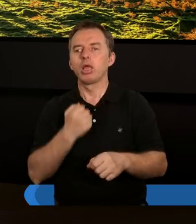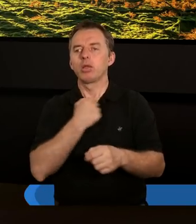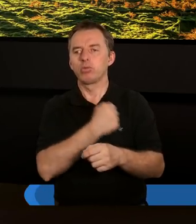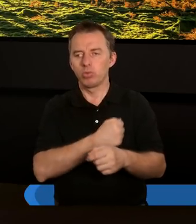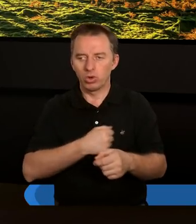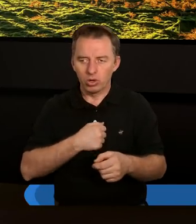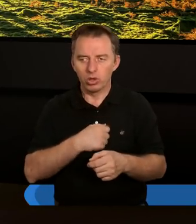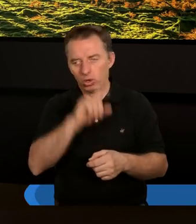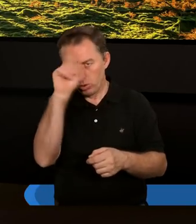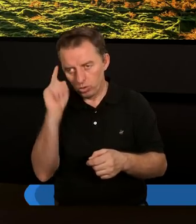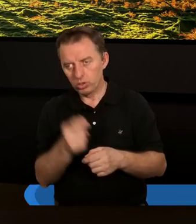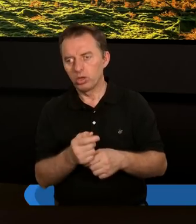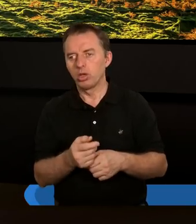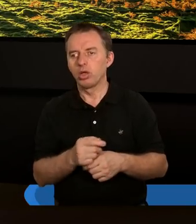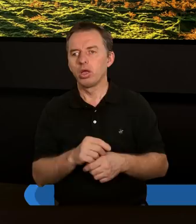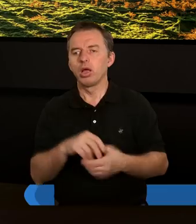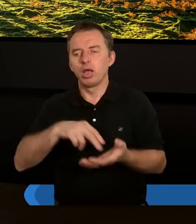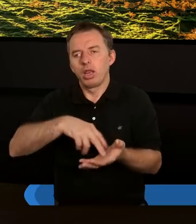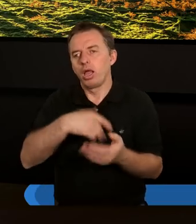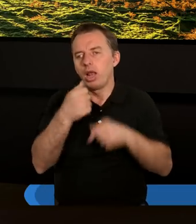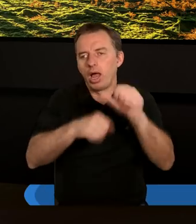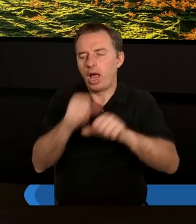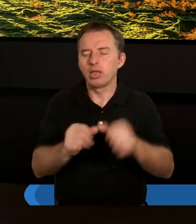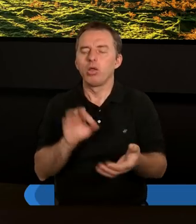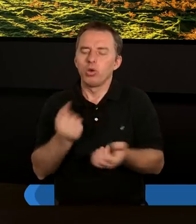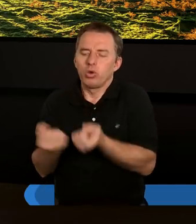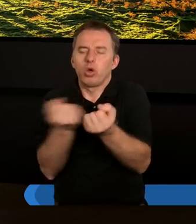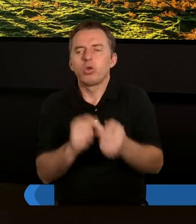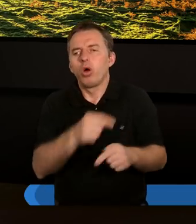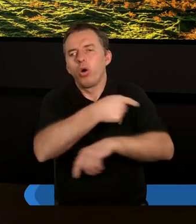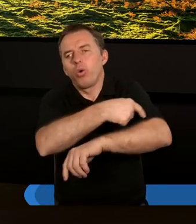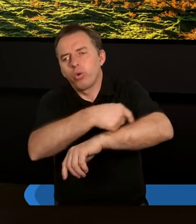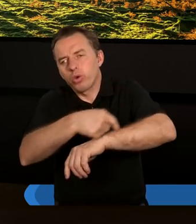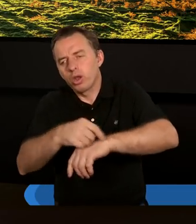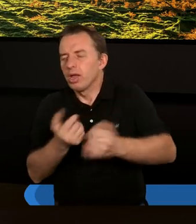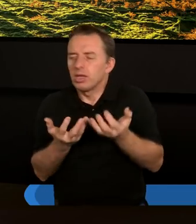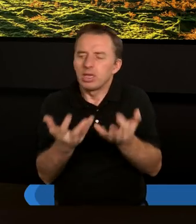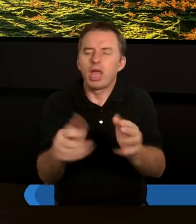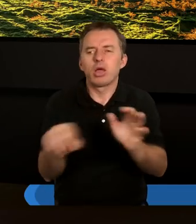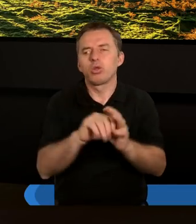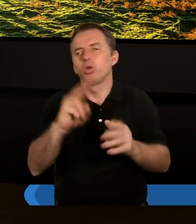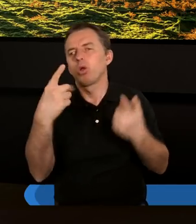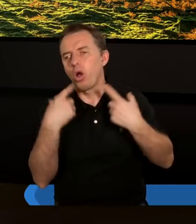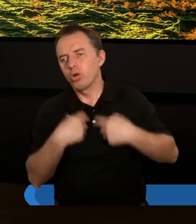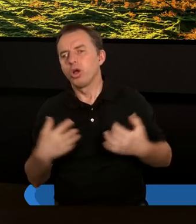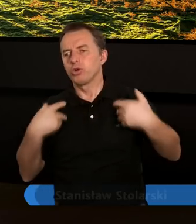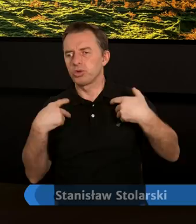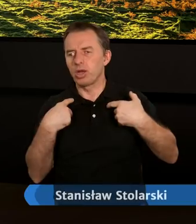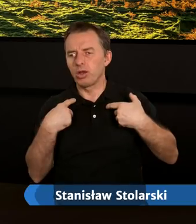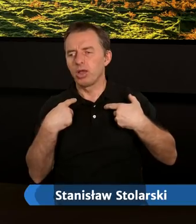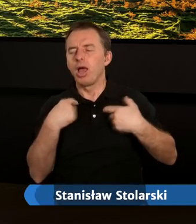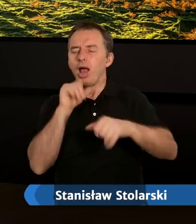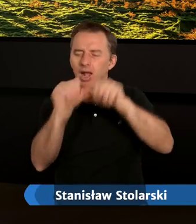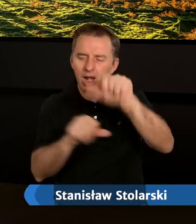smutne, że czasami ludzie latami gdzieś noszą w sobie pewne urazy, jakąś niechęć do kogoś innego, żyją